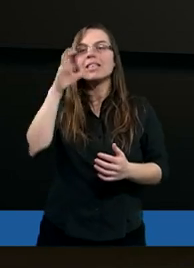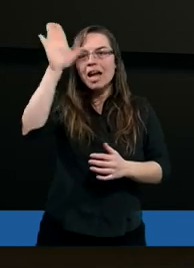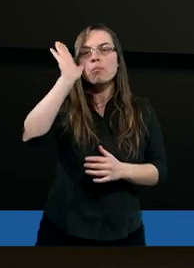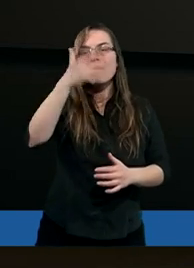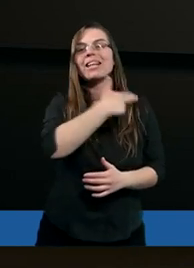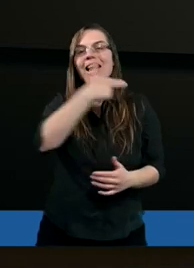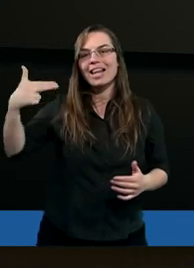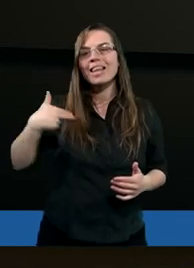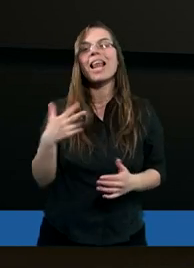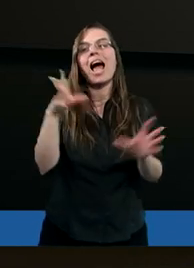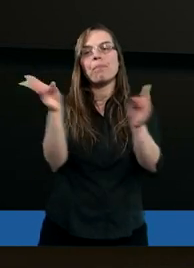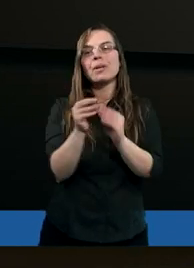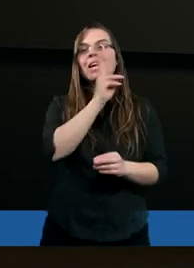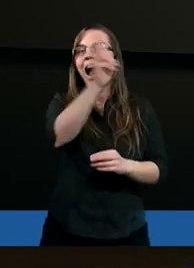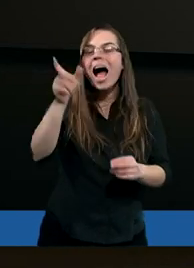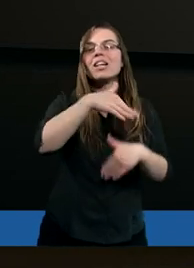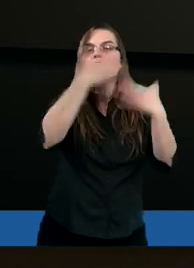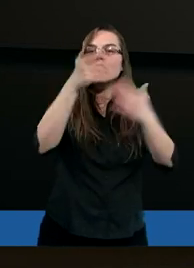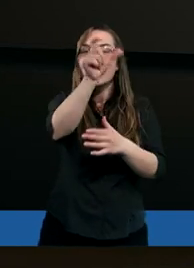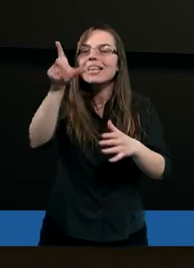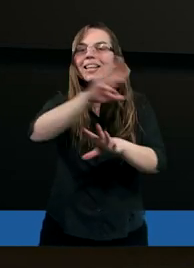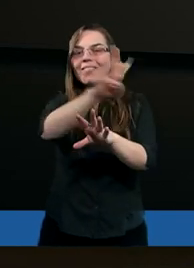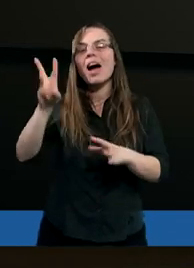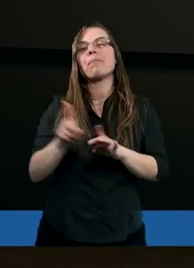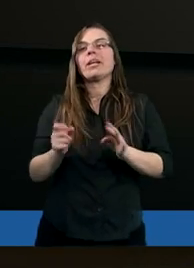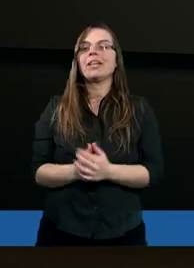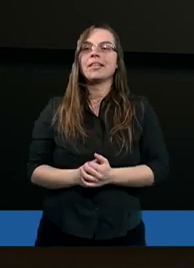Niech Bóg będzie z nami na każdy dzień